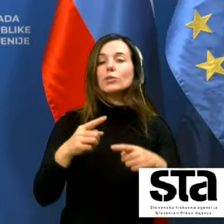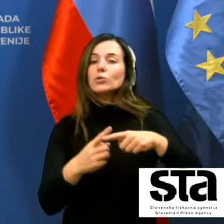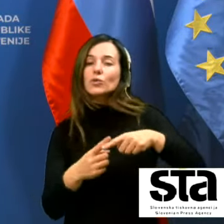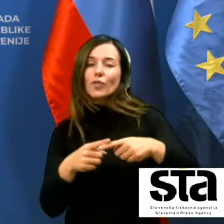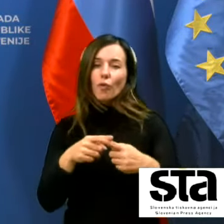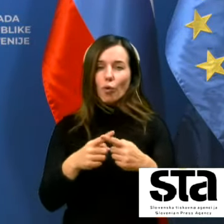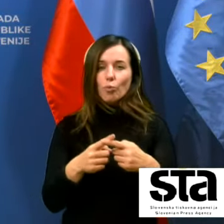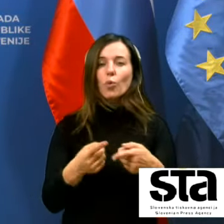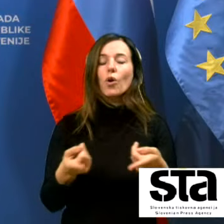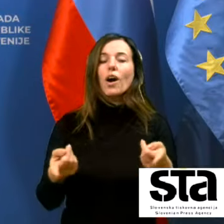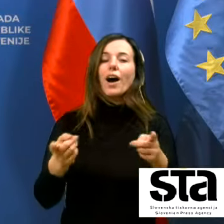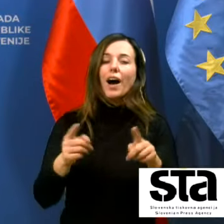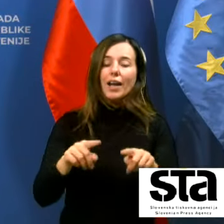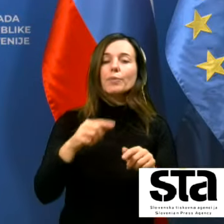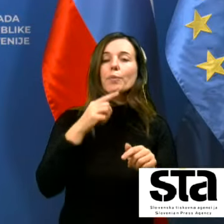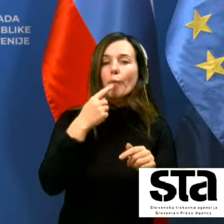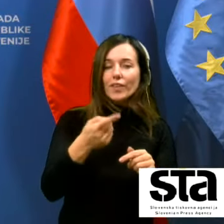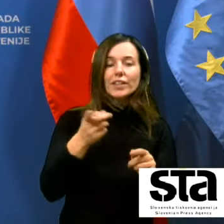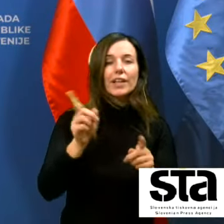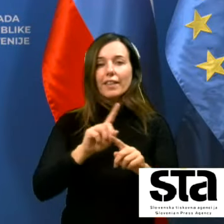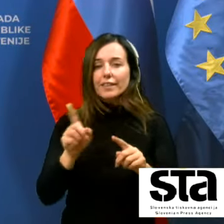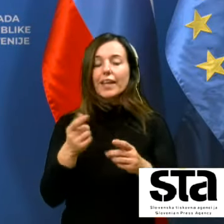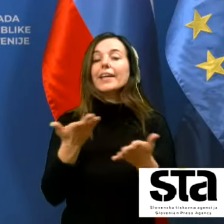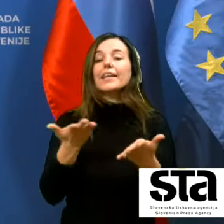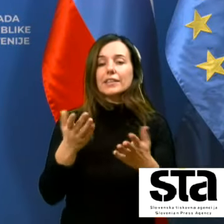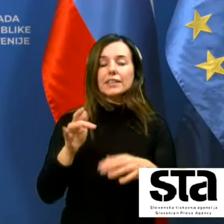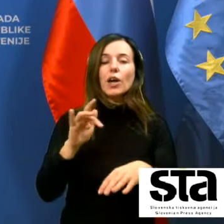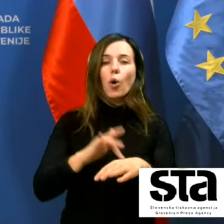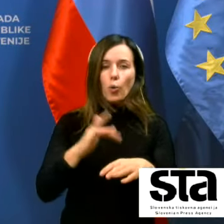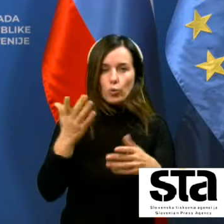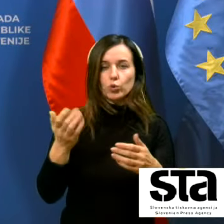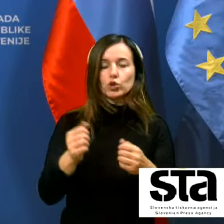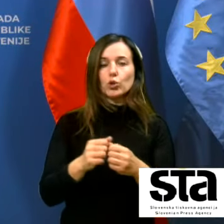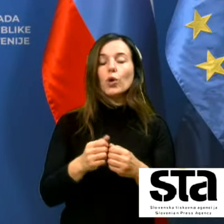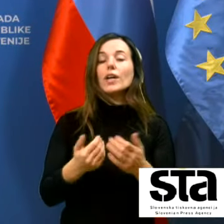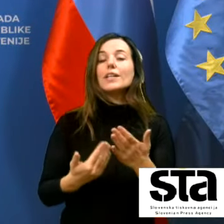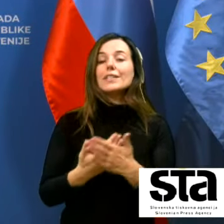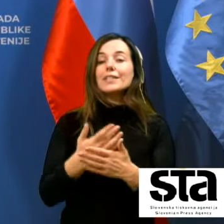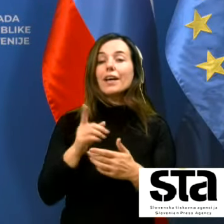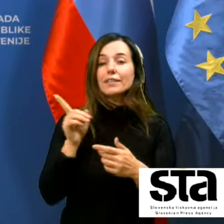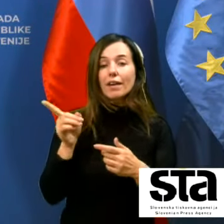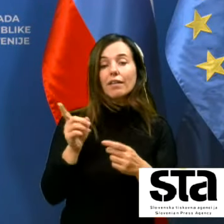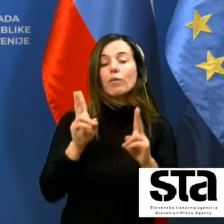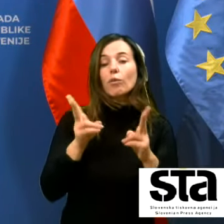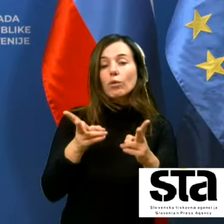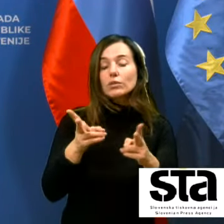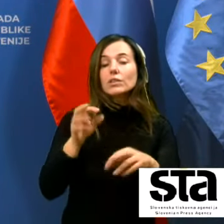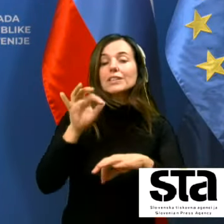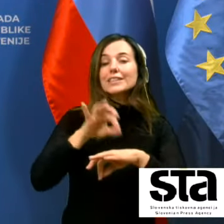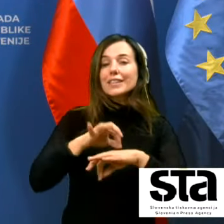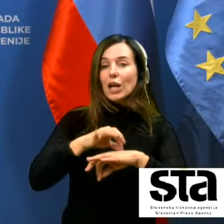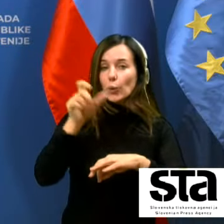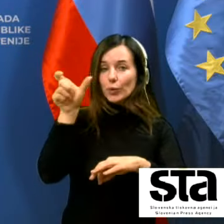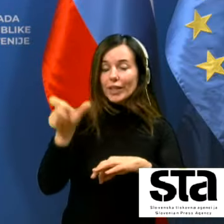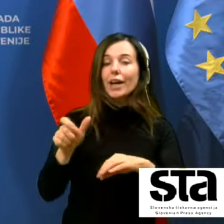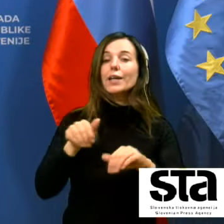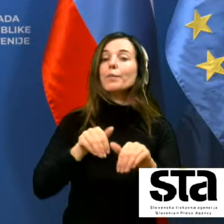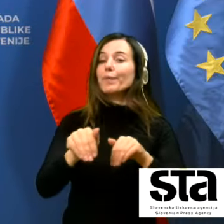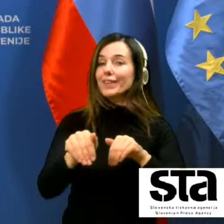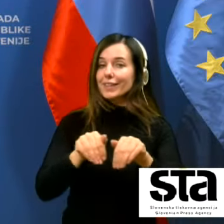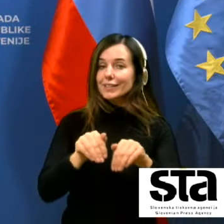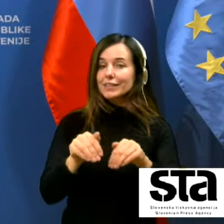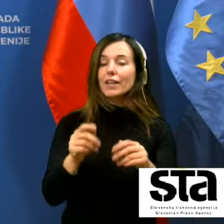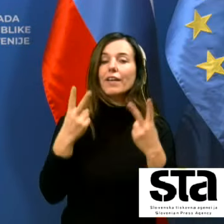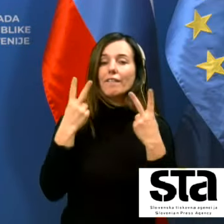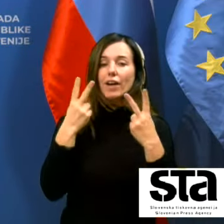za dokazovanje ki je se je nekdo okužil pravi zame kot zdravnika in kot ministra je ključen